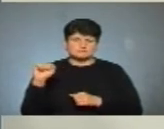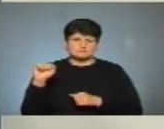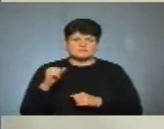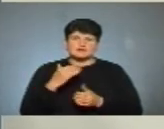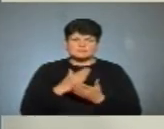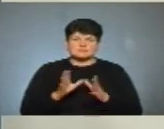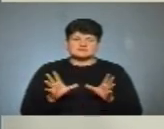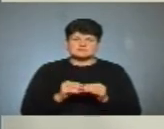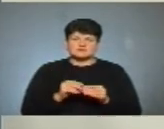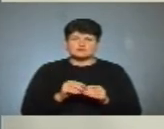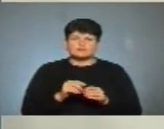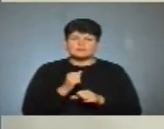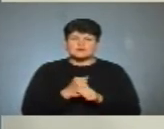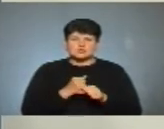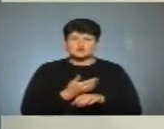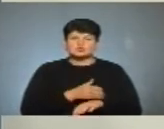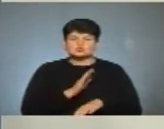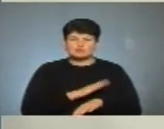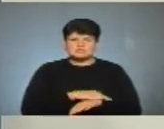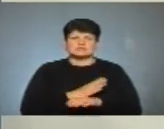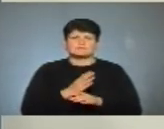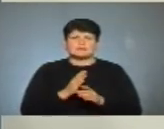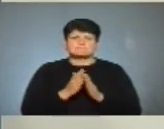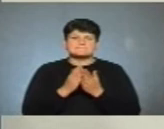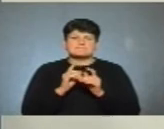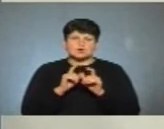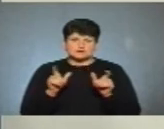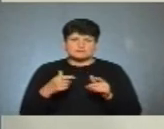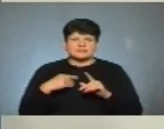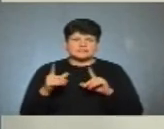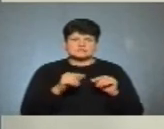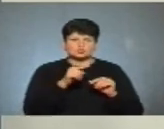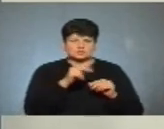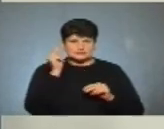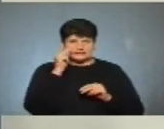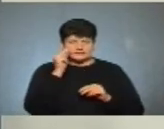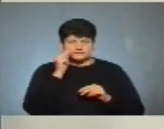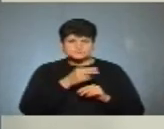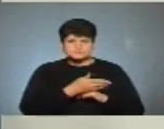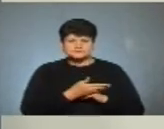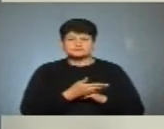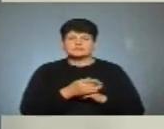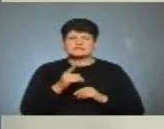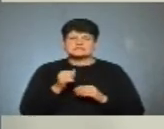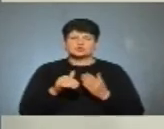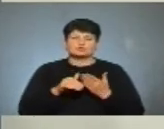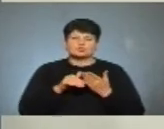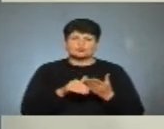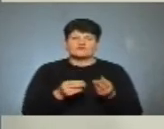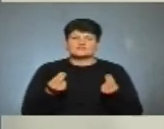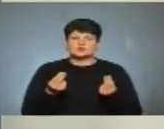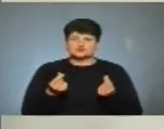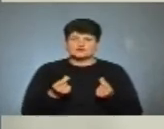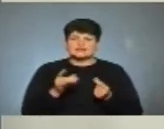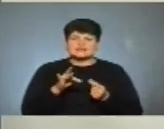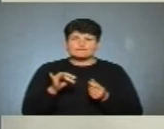маємо співпрацю з польськими бібліотеками-сувалками. Також ми їздили туди на тренінги, на навчання за допомогою фінансування